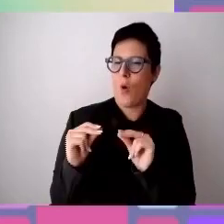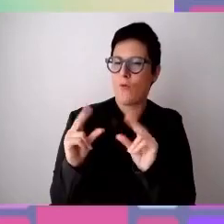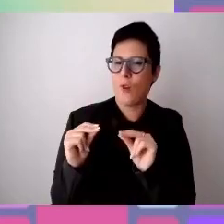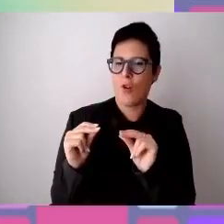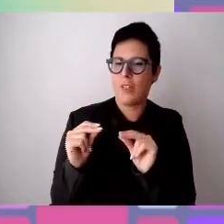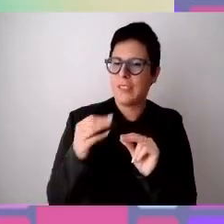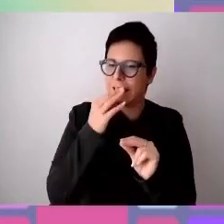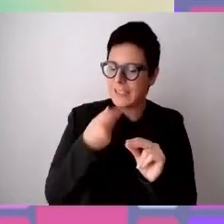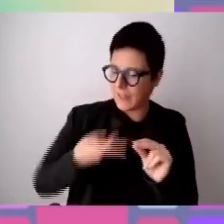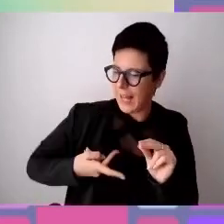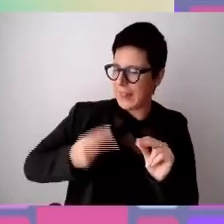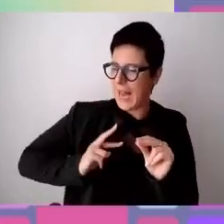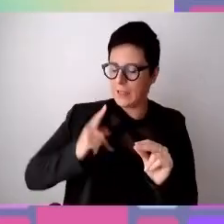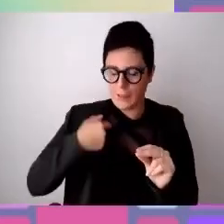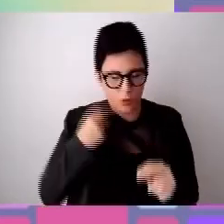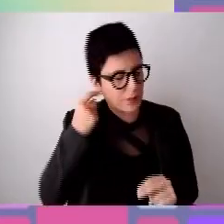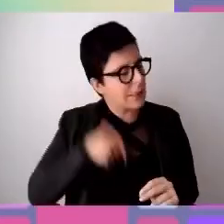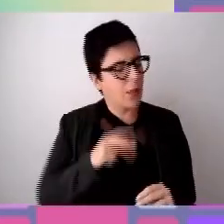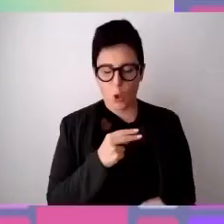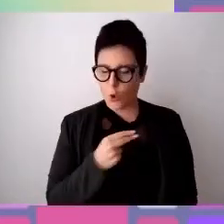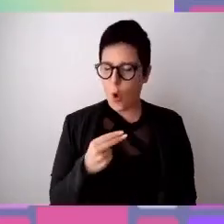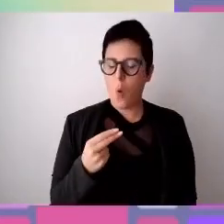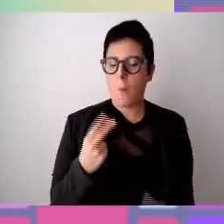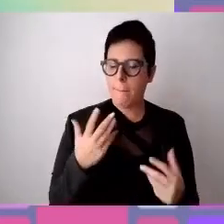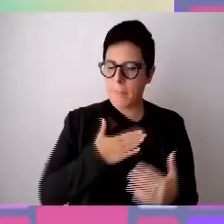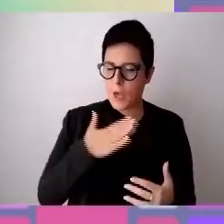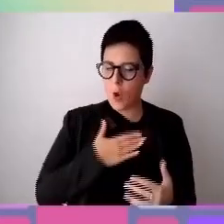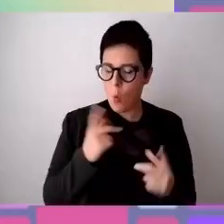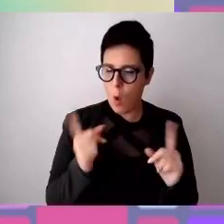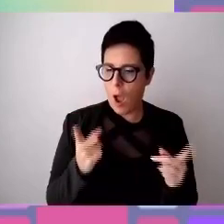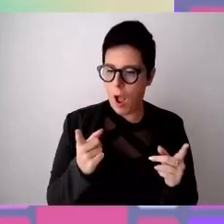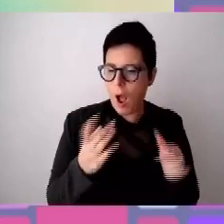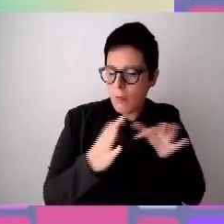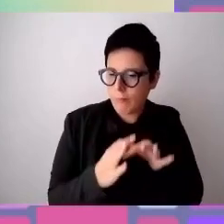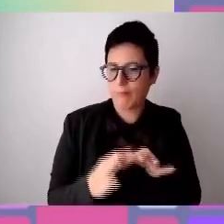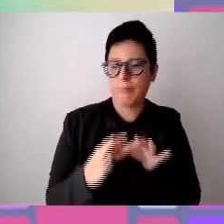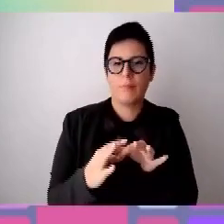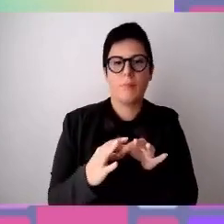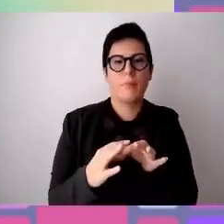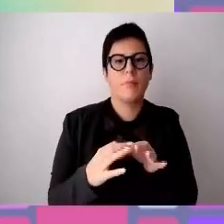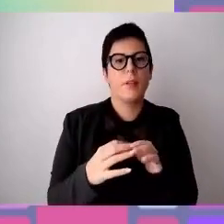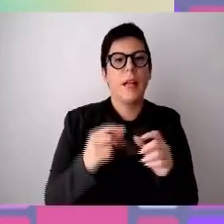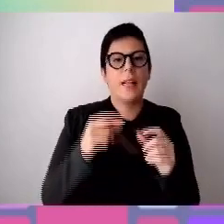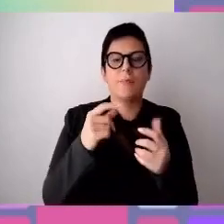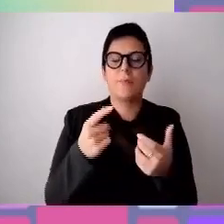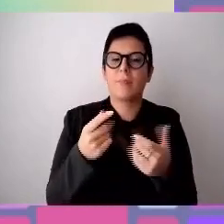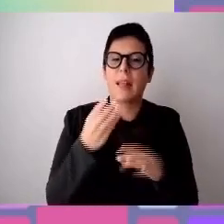che la persona trans sente di appartenere alle tessere